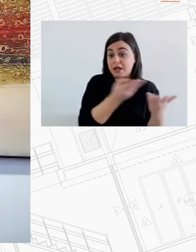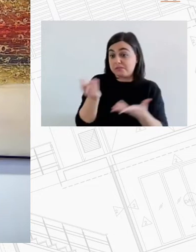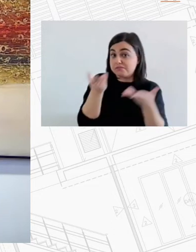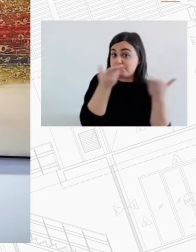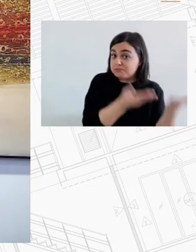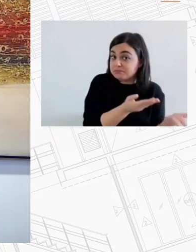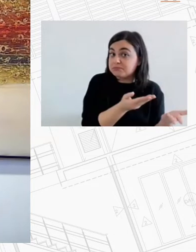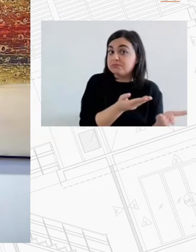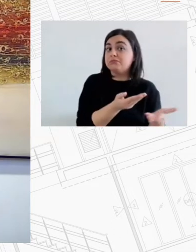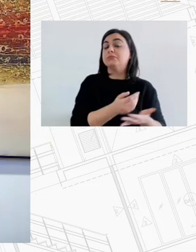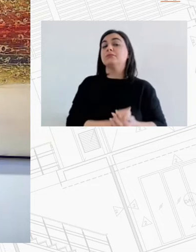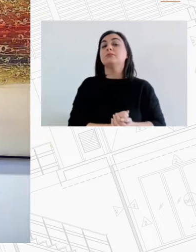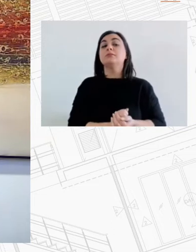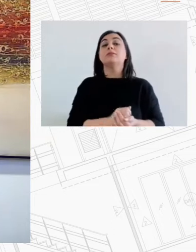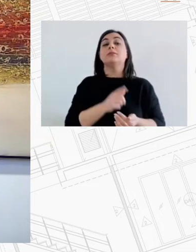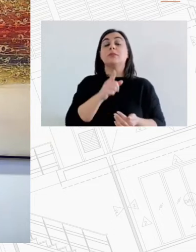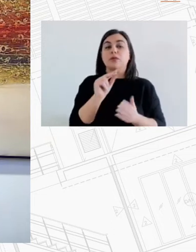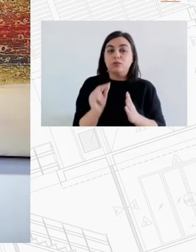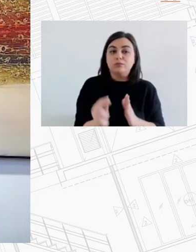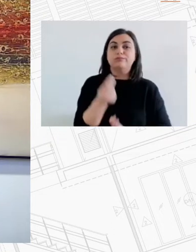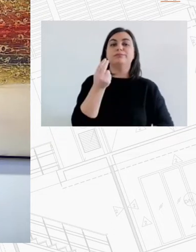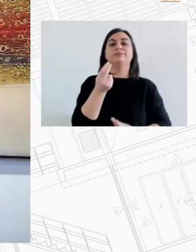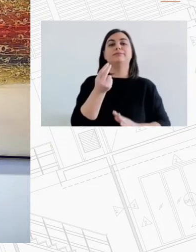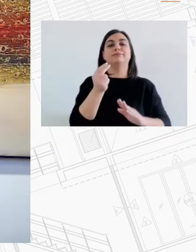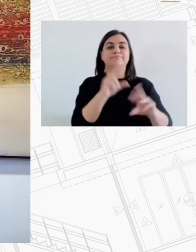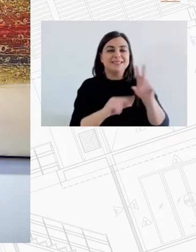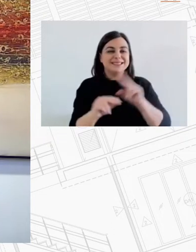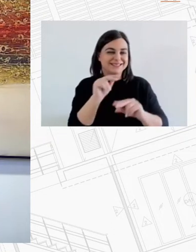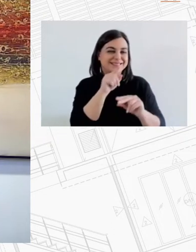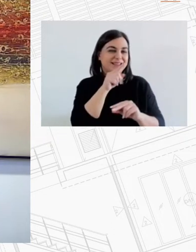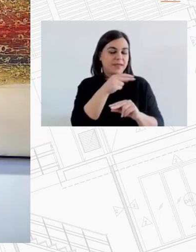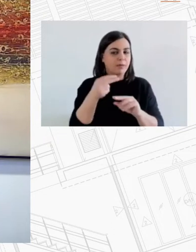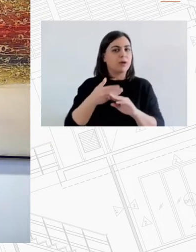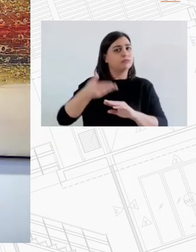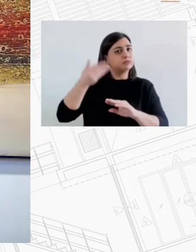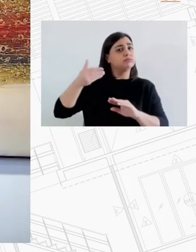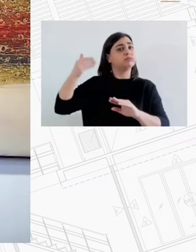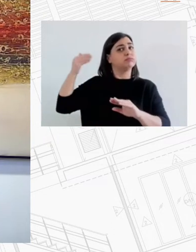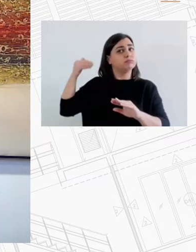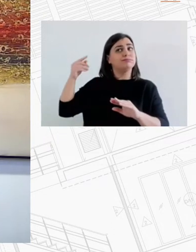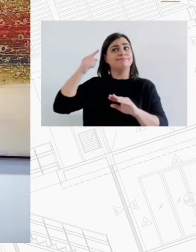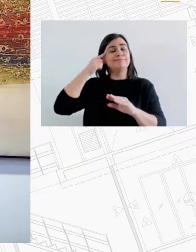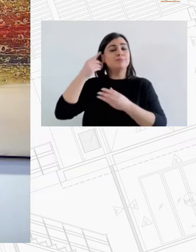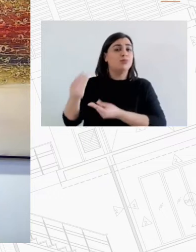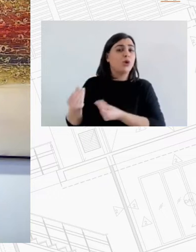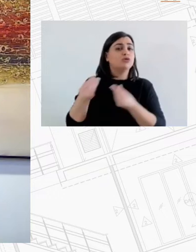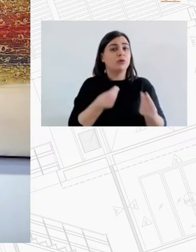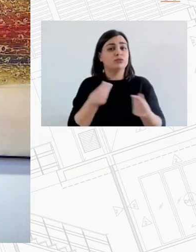Το αίτημα αυτό έχει προκύψει από την αυτοδίκηση εδώ και πάρα πολύ καιρό Με αφορμή το κτηματολόγιο το οποίο προχωράει